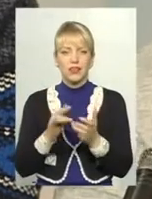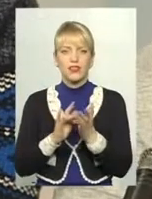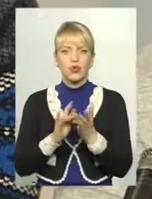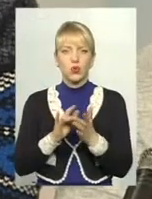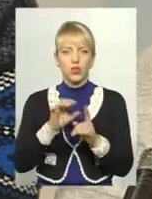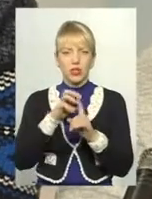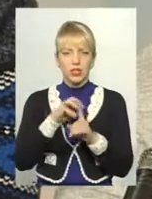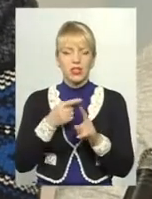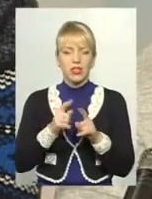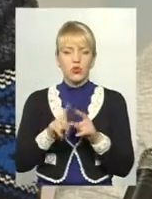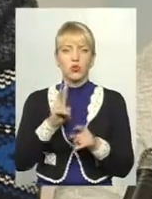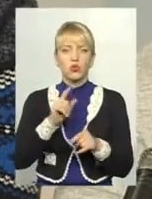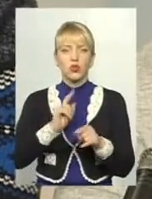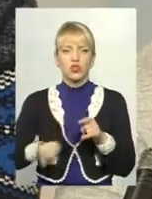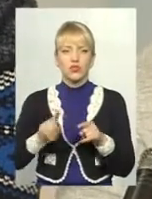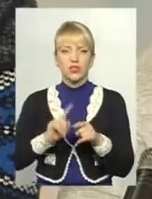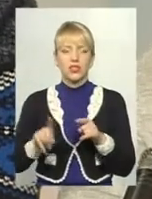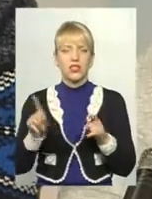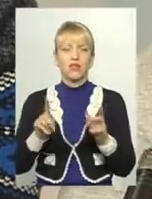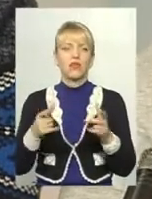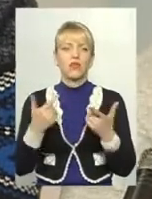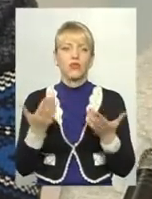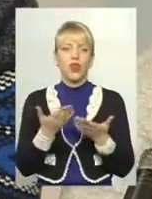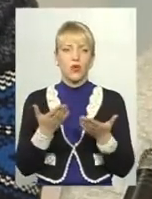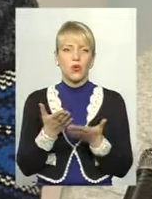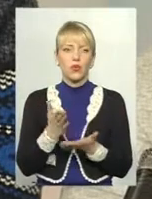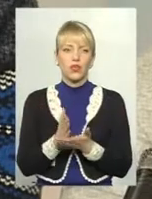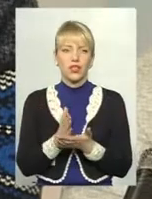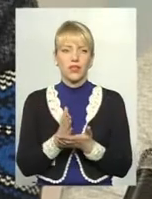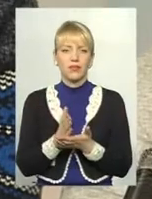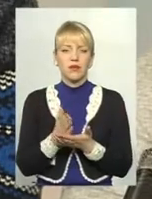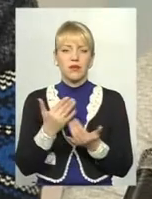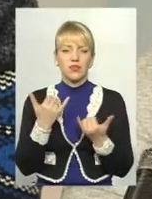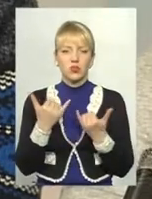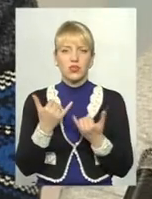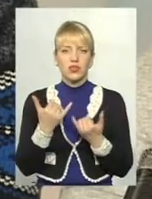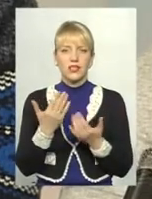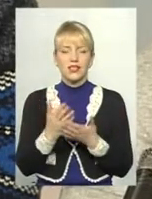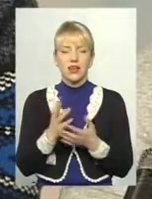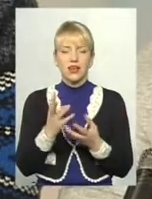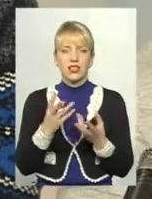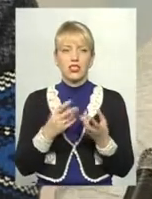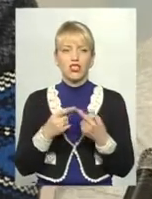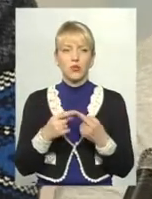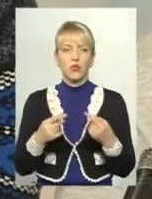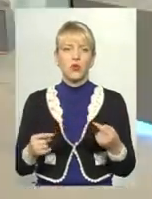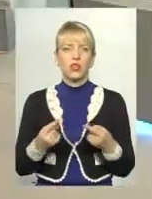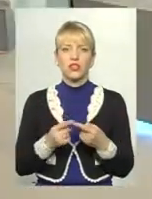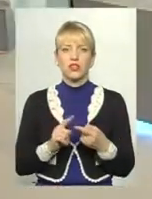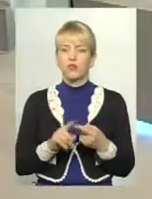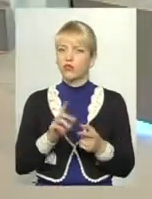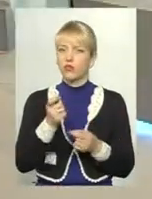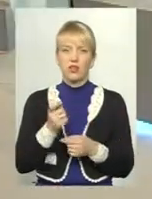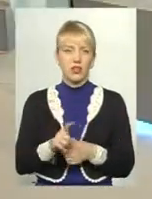мобільний, швидкий, який має сучасне спорядження. Воно коштує не так